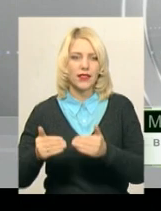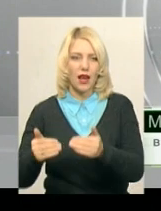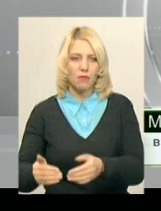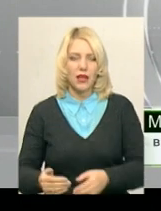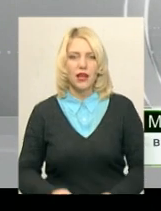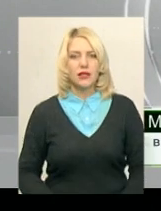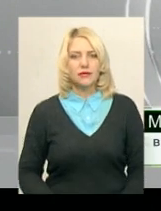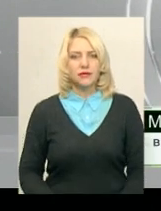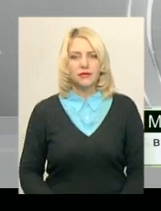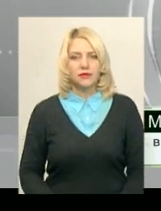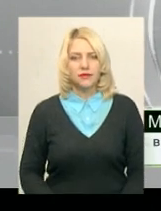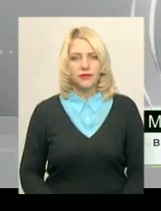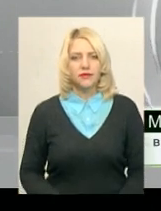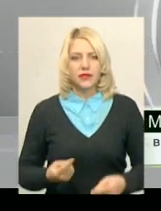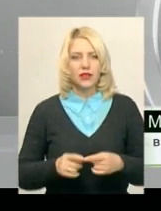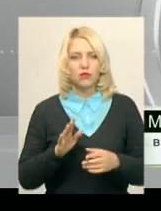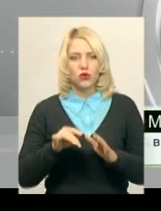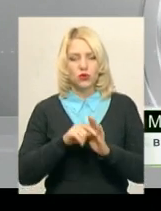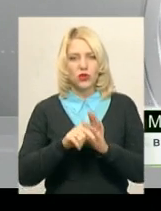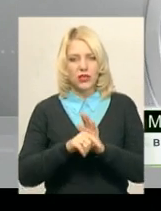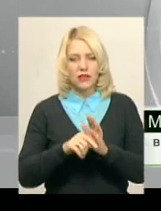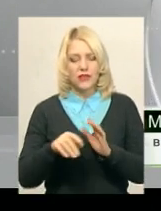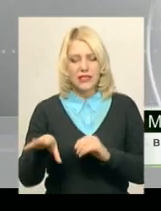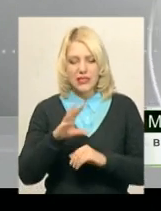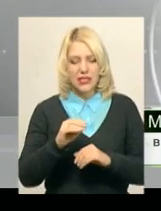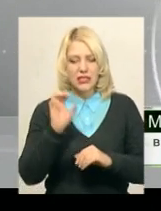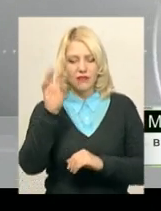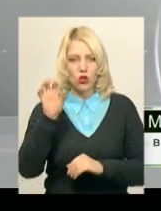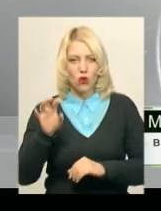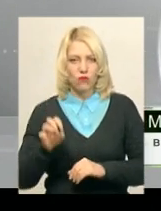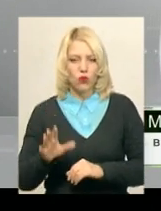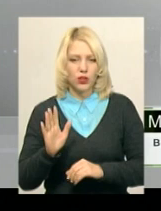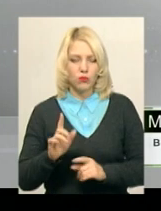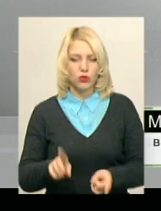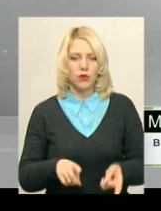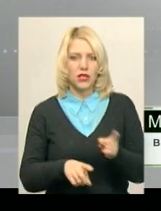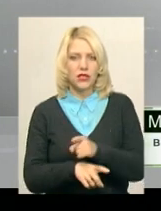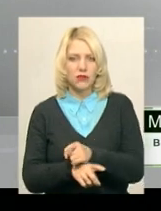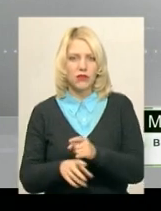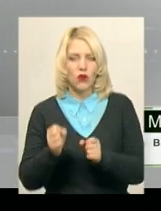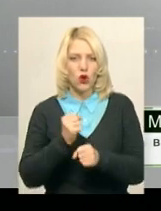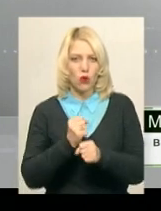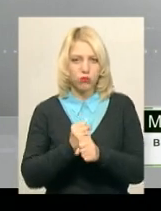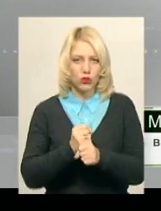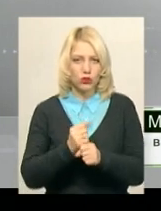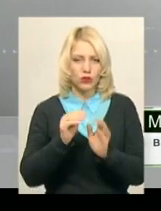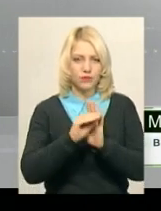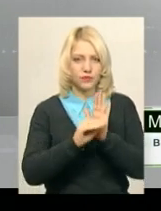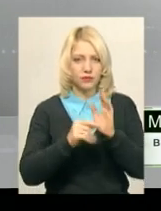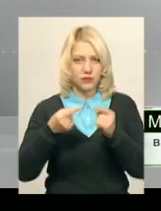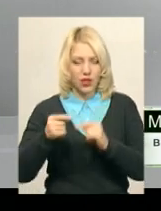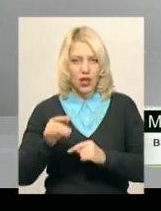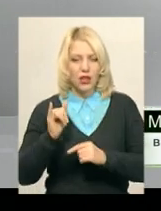сьогоднішній день вже можна констатувати, що всі світлофори переведені в режим роботи нон-стоп і фактично